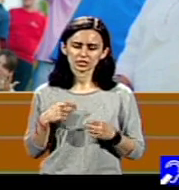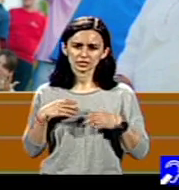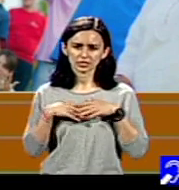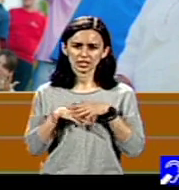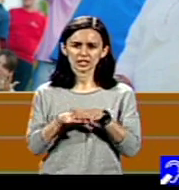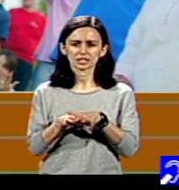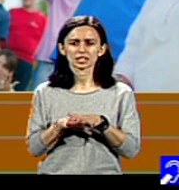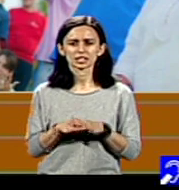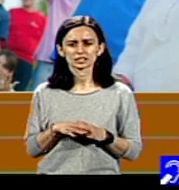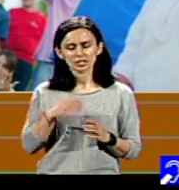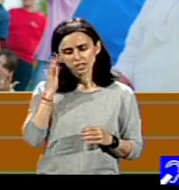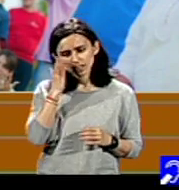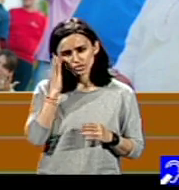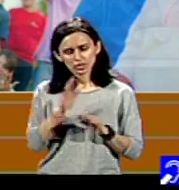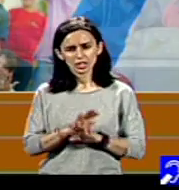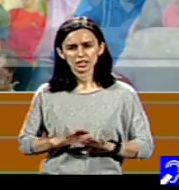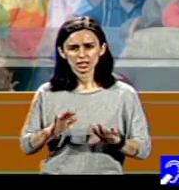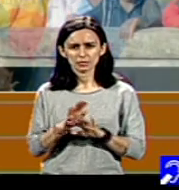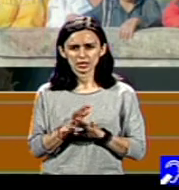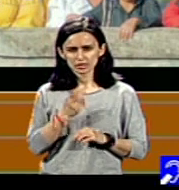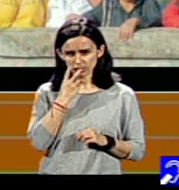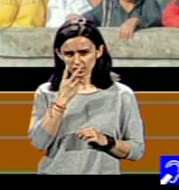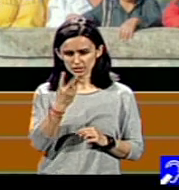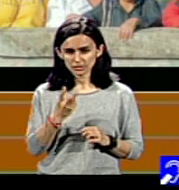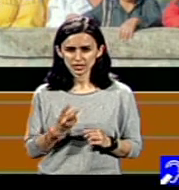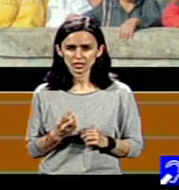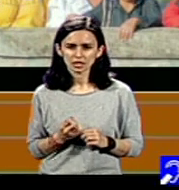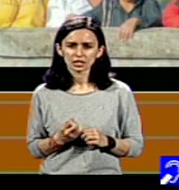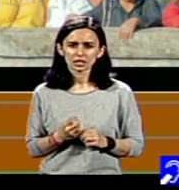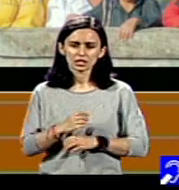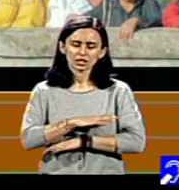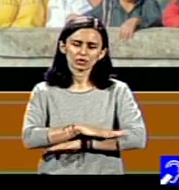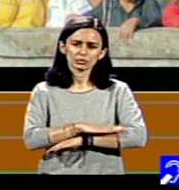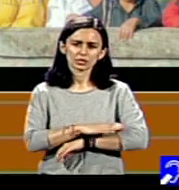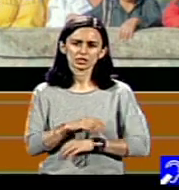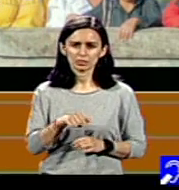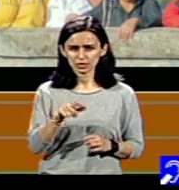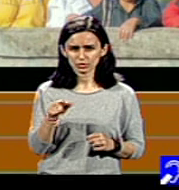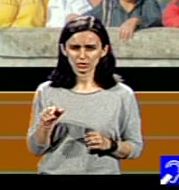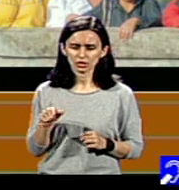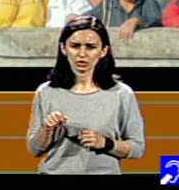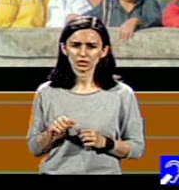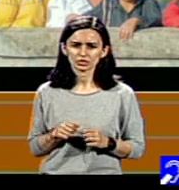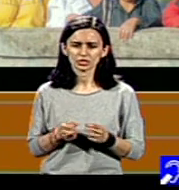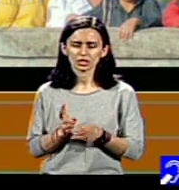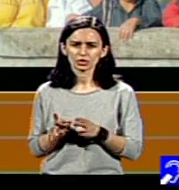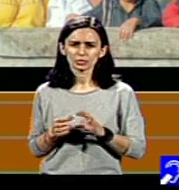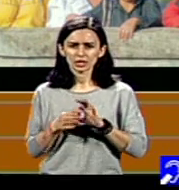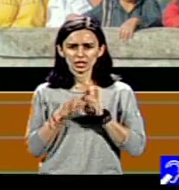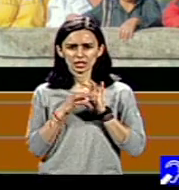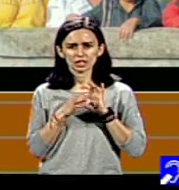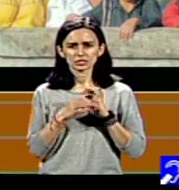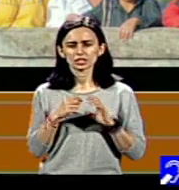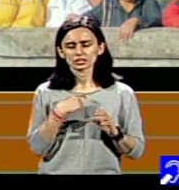învățământul de masă, ceea ce se vede foarte mult în modul lor de comportament și în modul în care relaționează și se